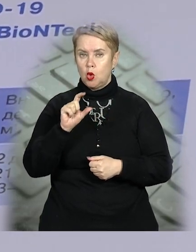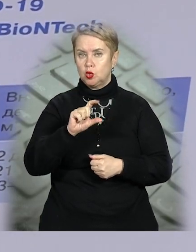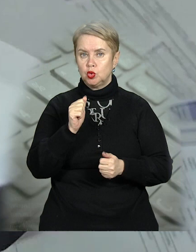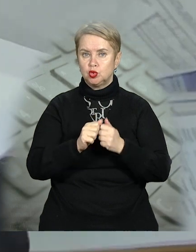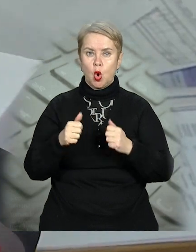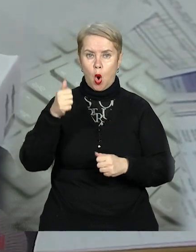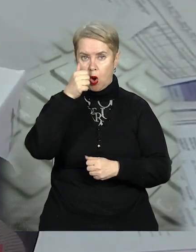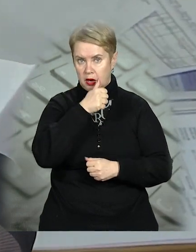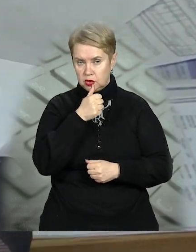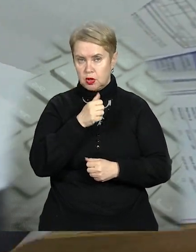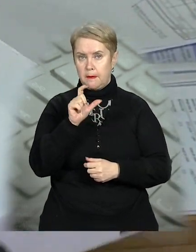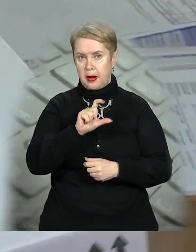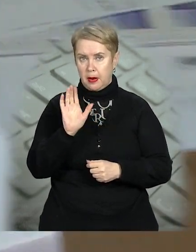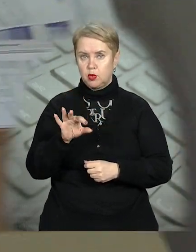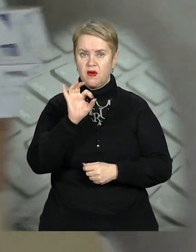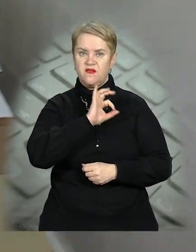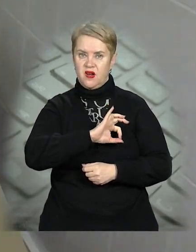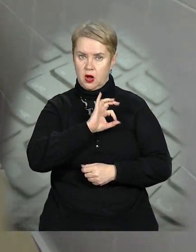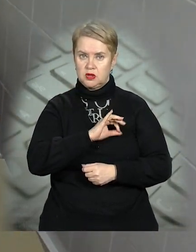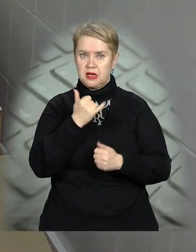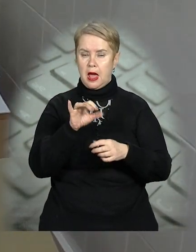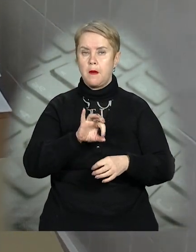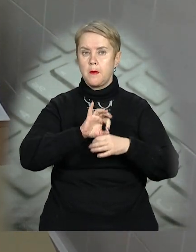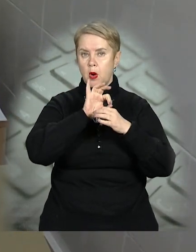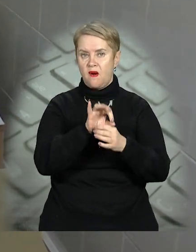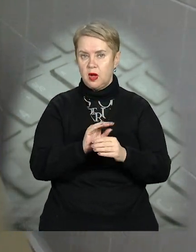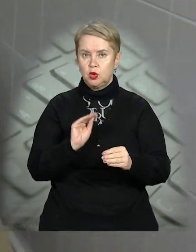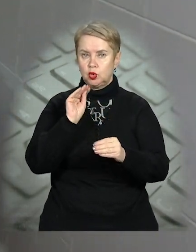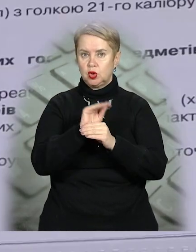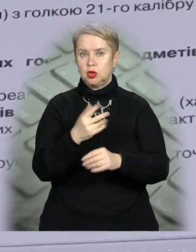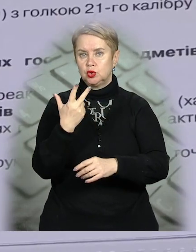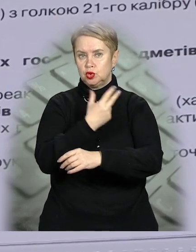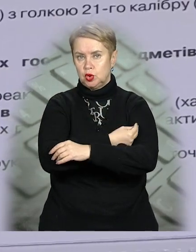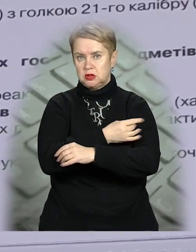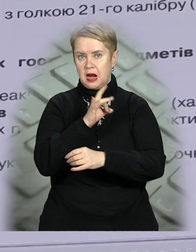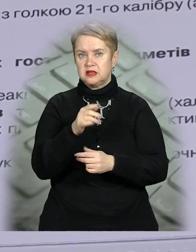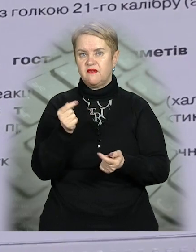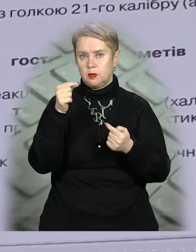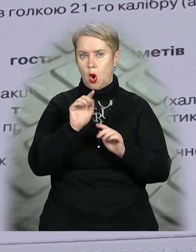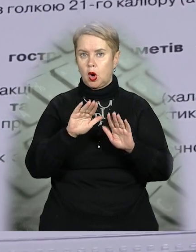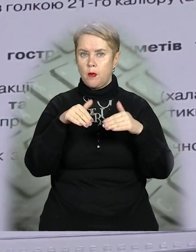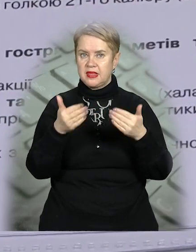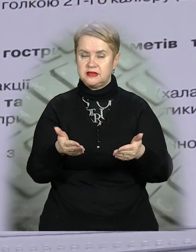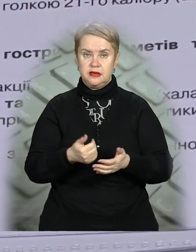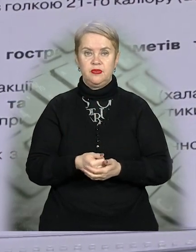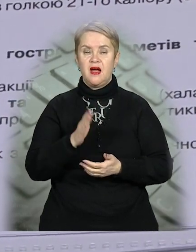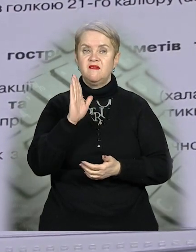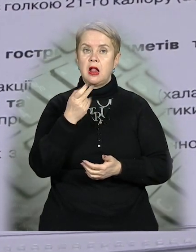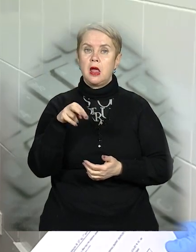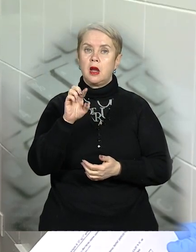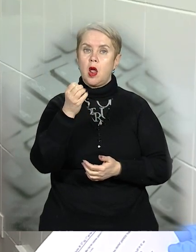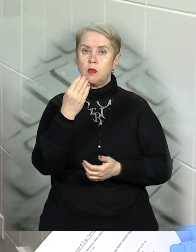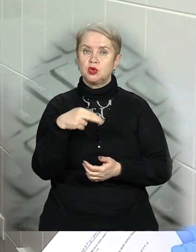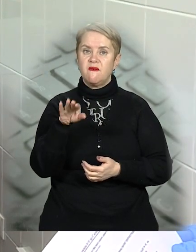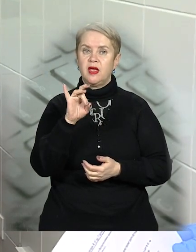щорічно. Перепарат будуть використовувати для проведення додаткових щеплень у разі відповідних рекомендацій. Валерія Бовша,